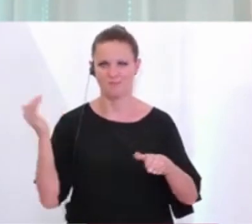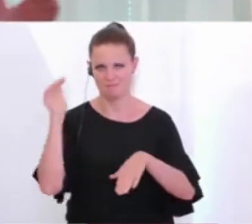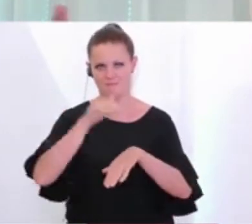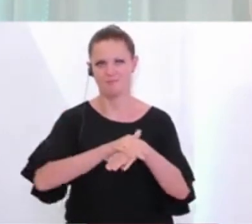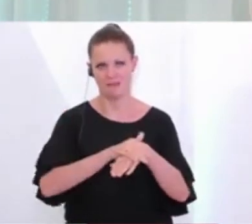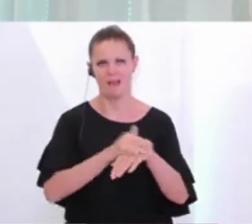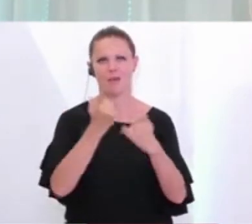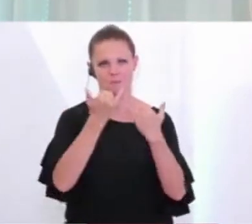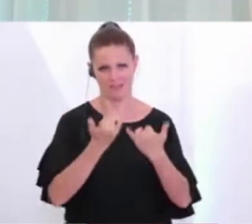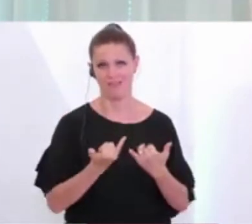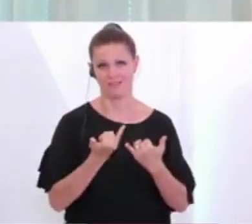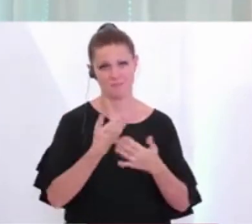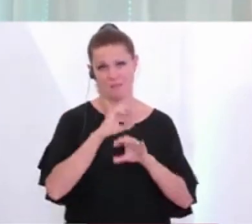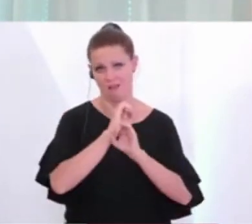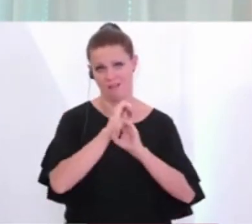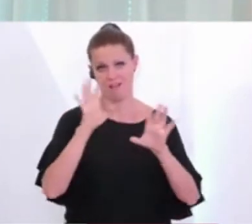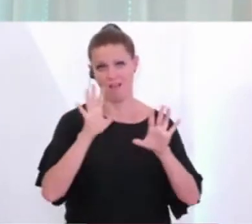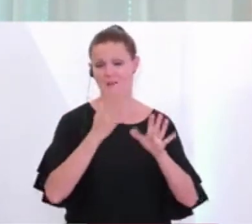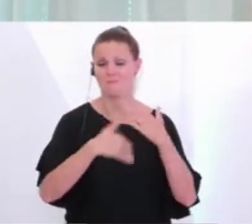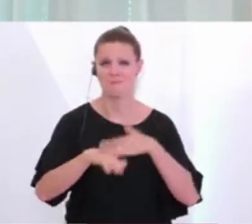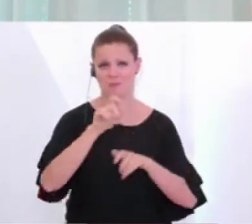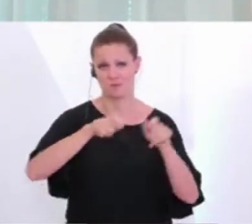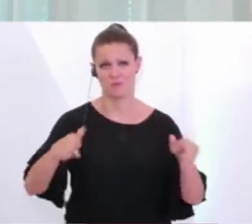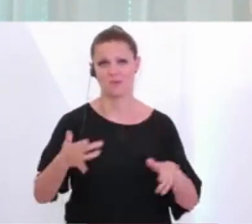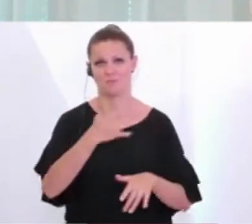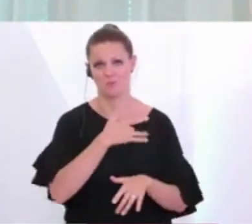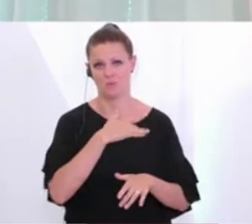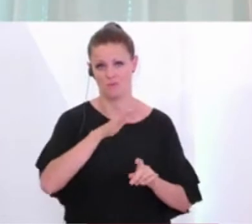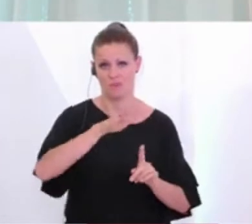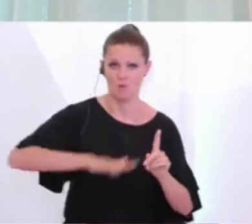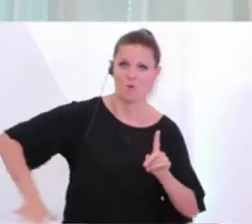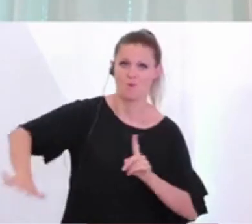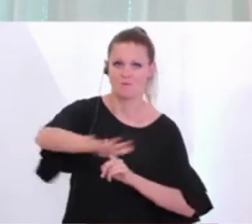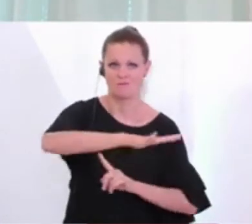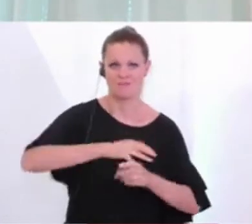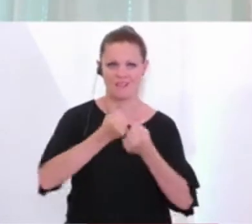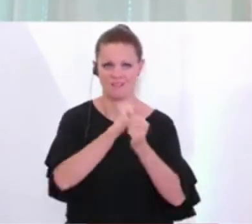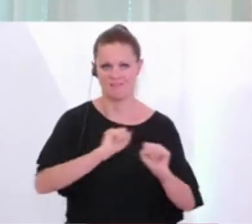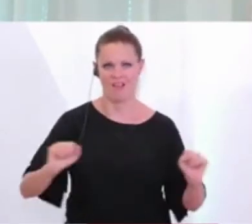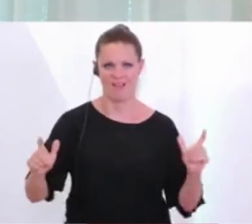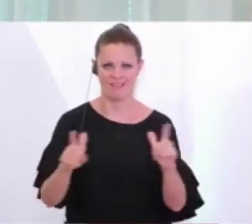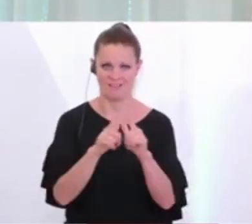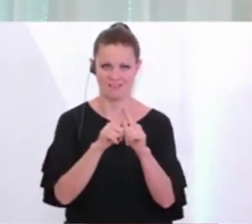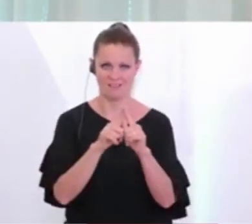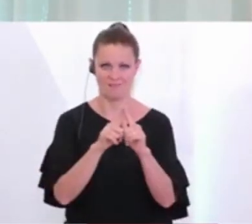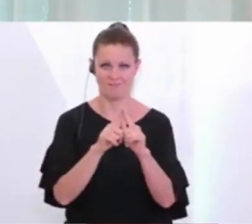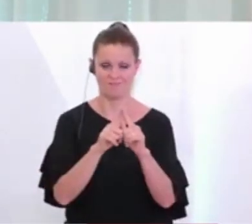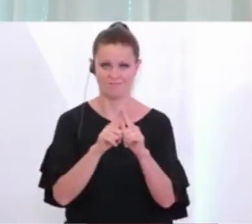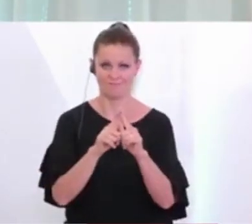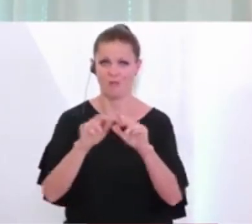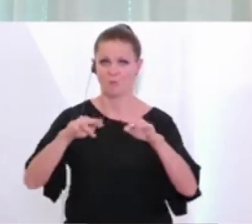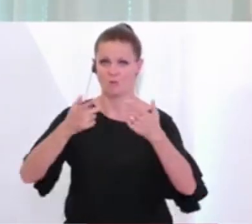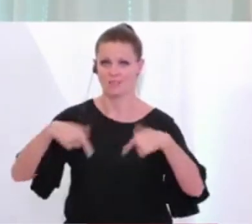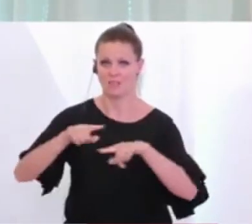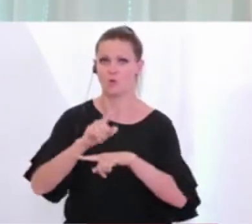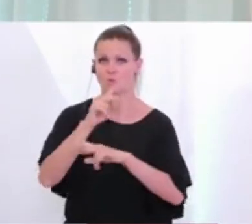wurde, wo aber jetzt klarer wird, dass es mehr Betroffene gibt, im Umfeld einer Freikirche. Das Land Oberösterreich, mit dem